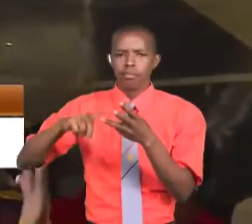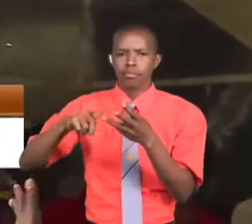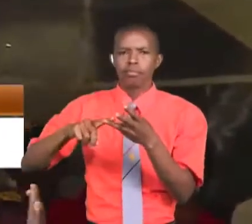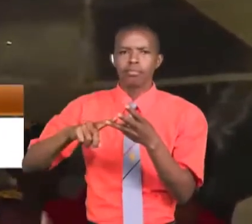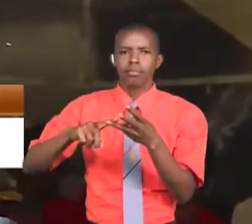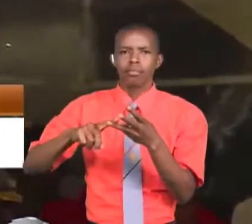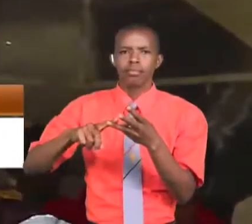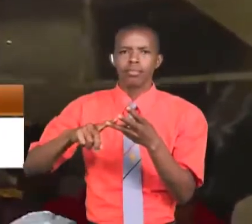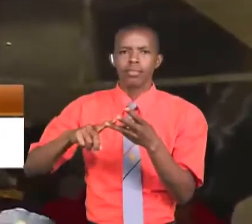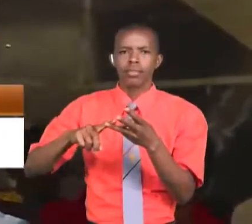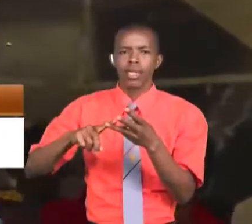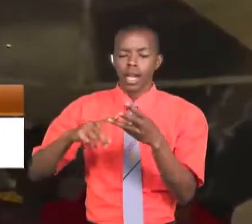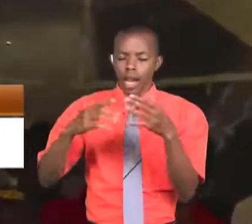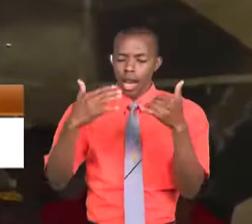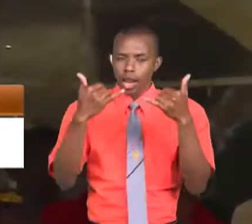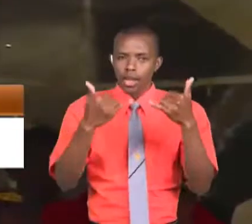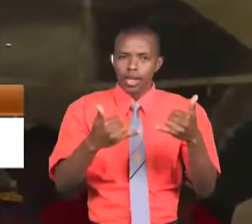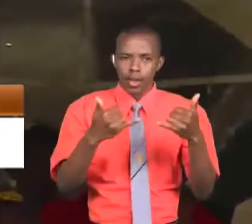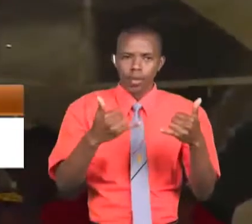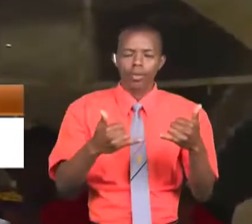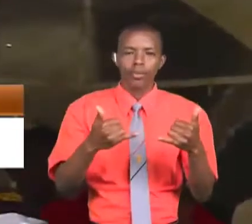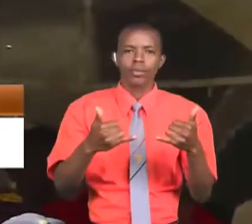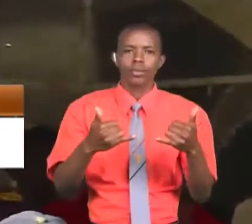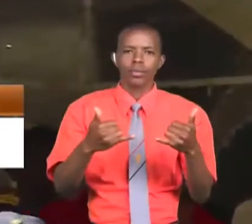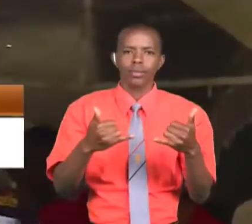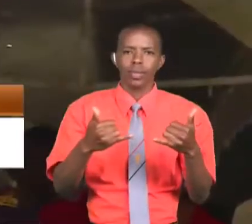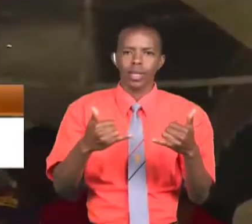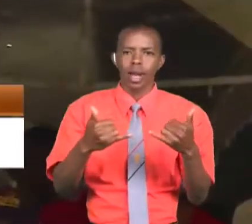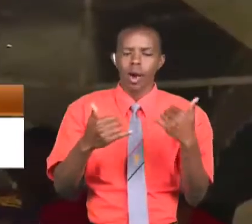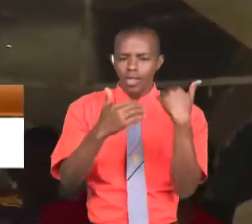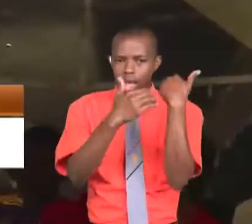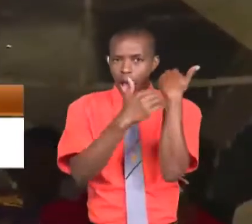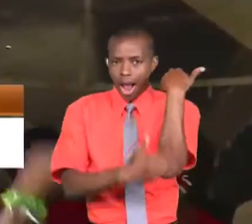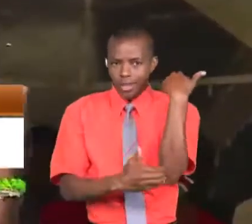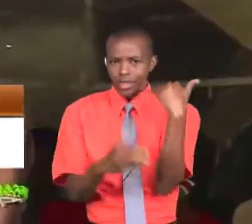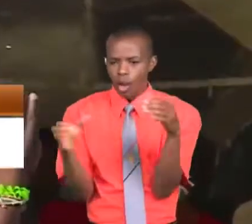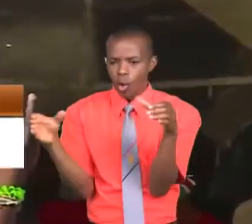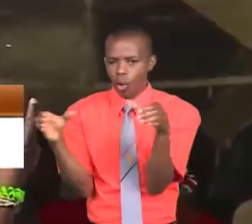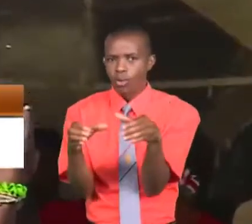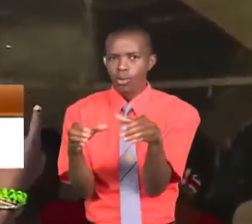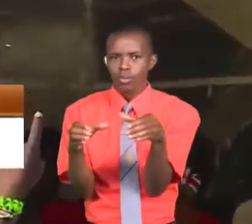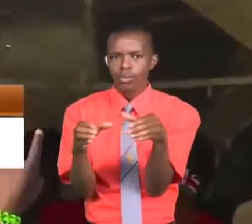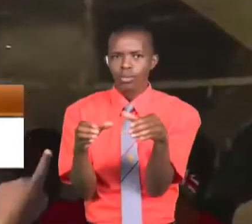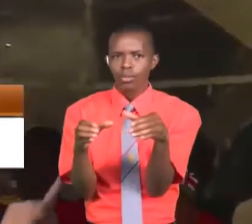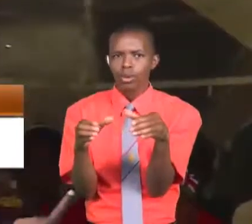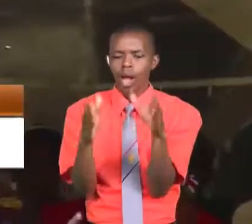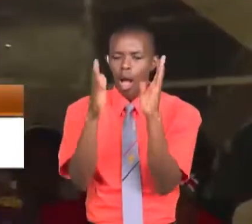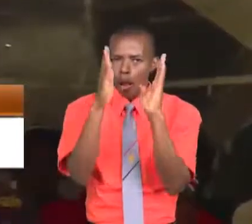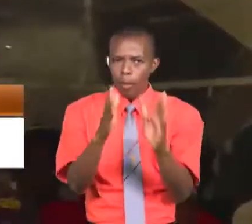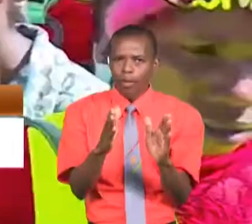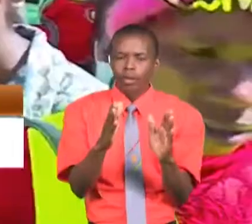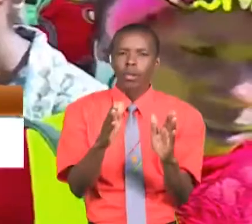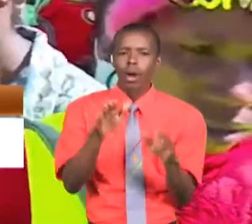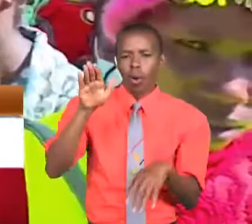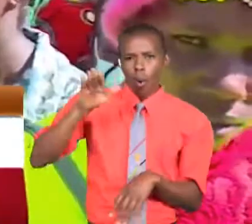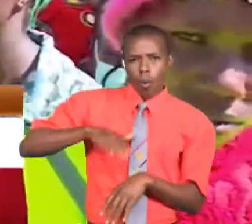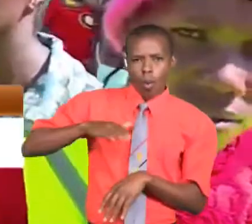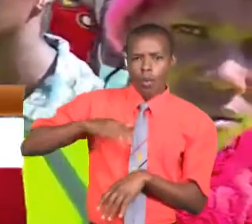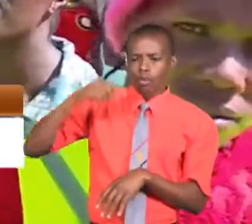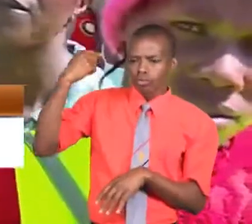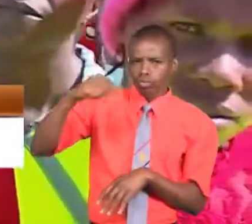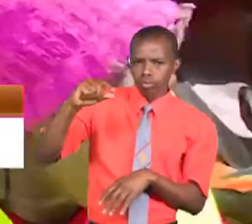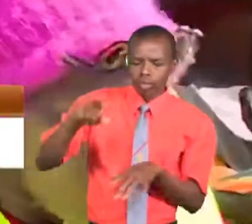Safari hii Hawa mahasla hawa Yule mutu wa mamamboga Na huyo wa